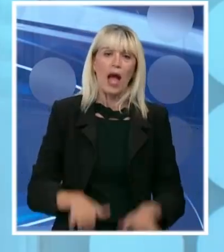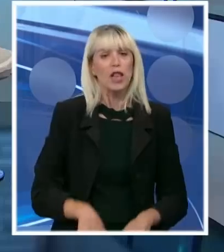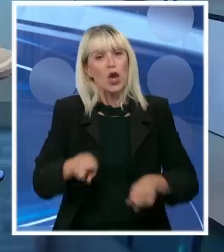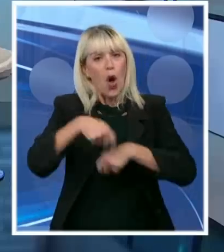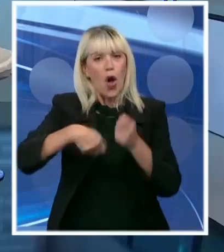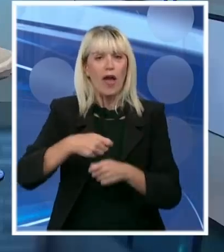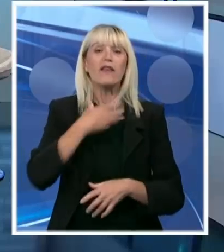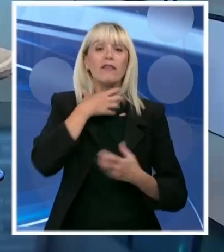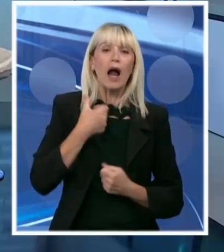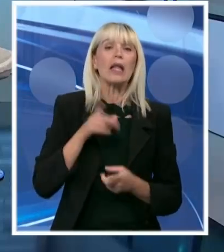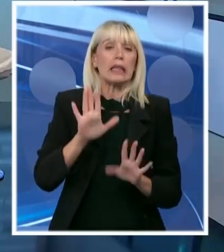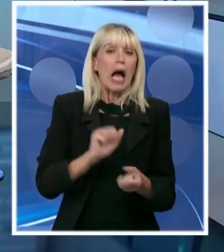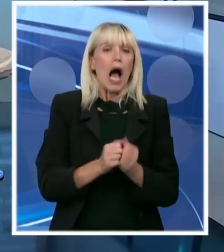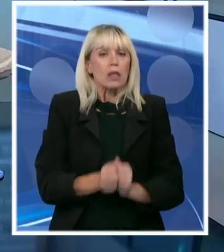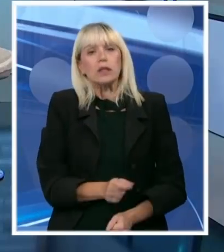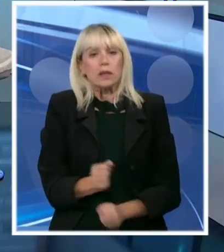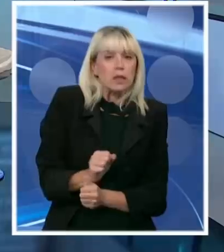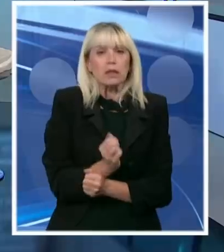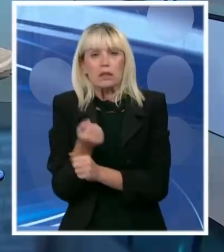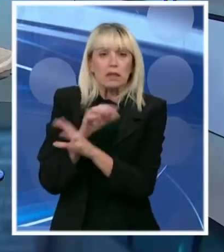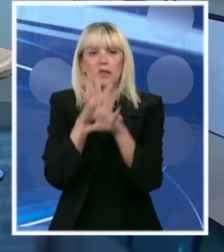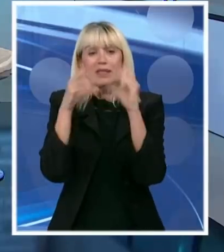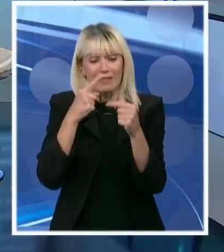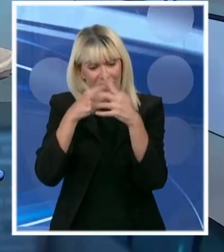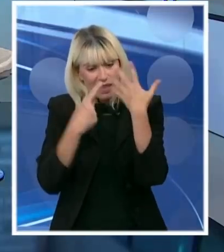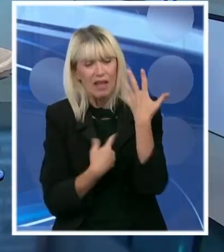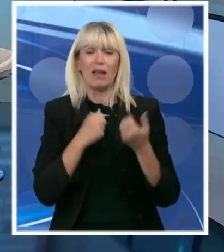I tako se borimo. I sa svim tim se borimo.